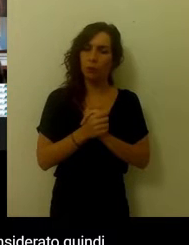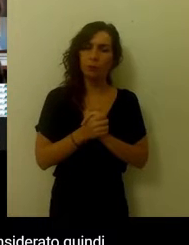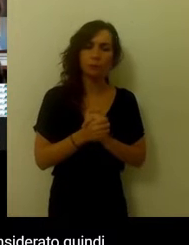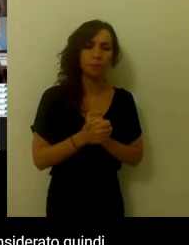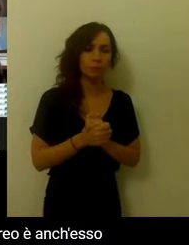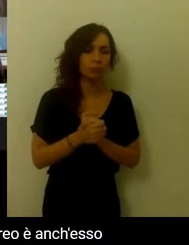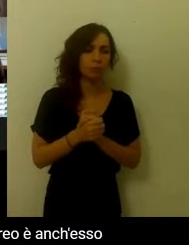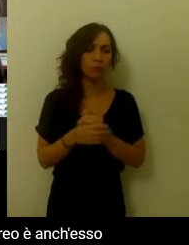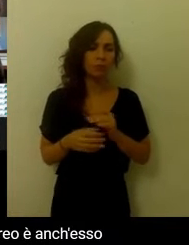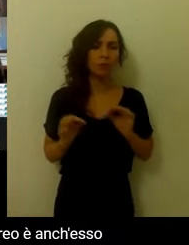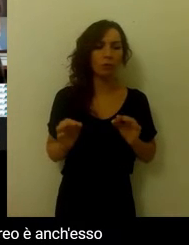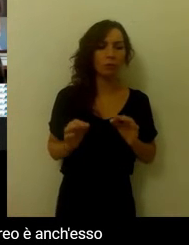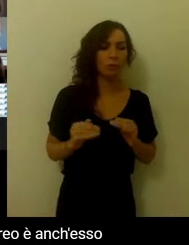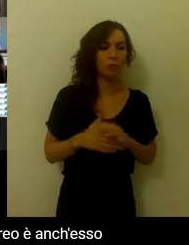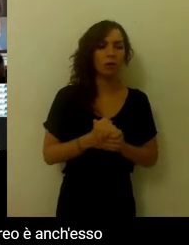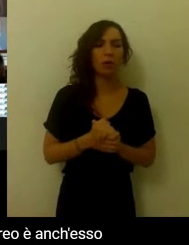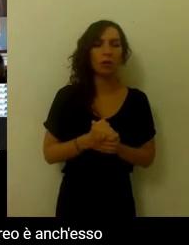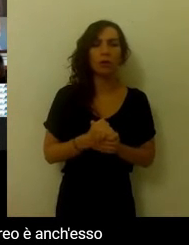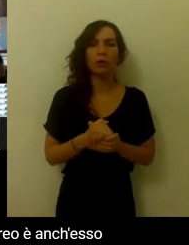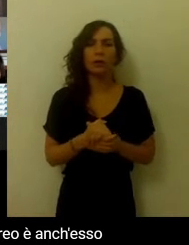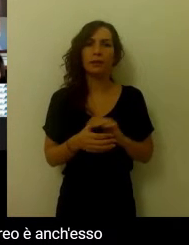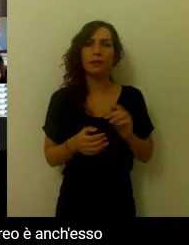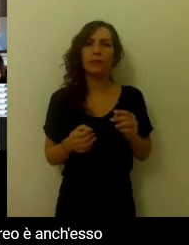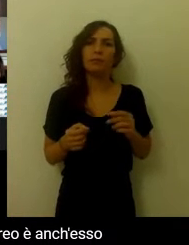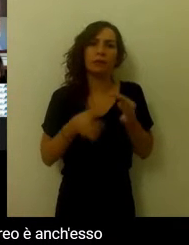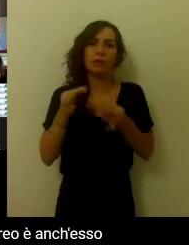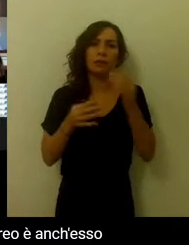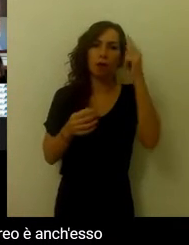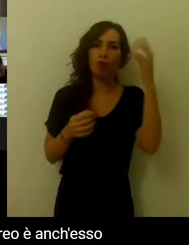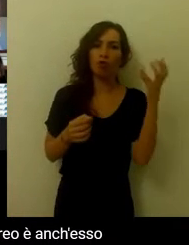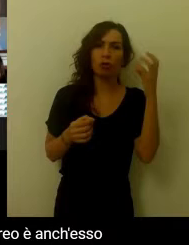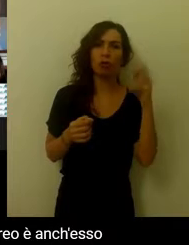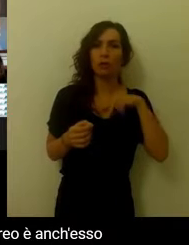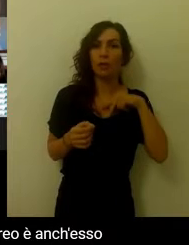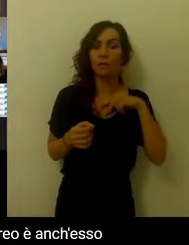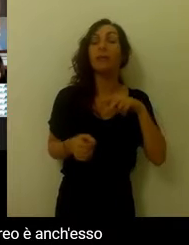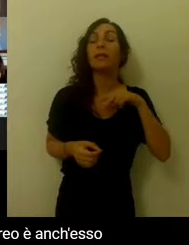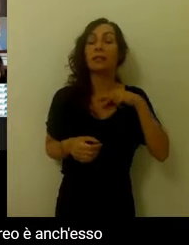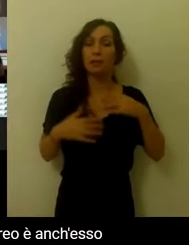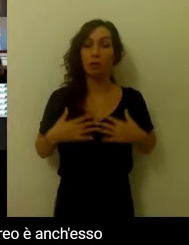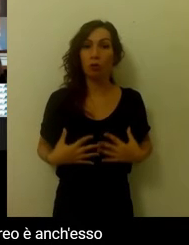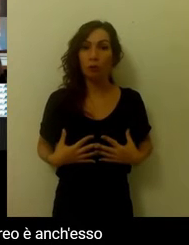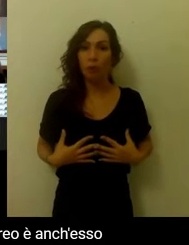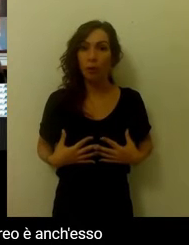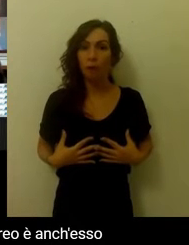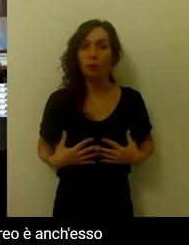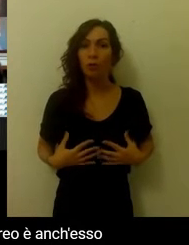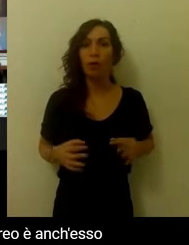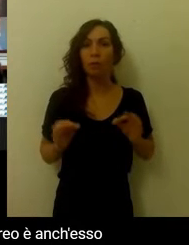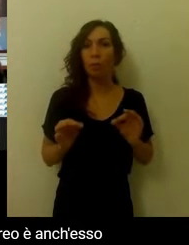quindi, come dicevo, un sottodominio del concetto di sé. Il sé corporeo, anche esso, è